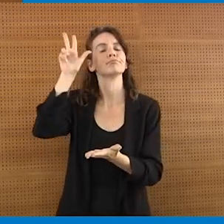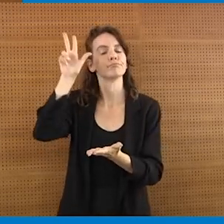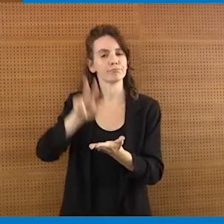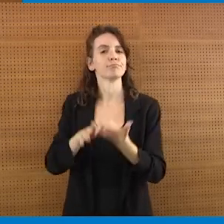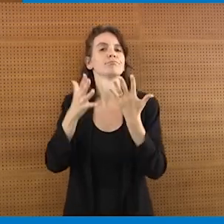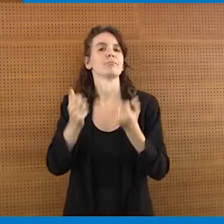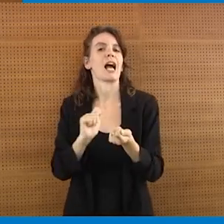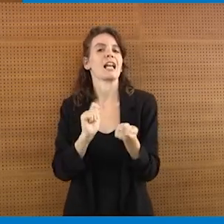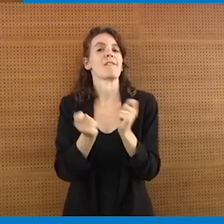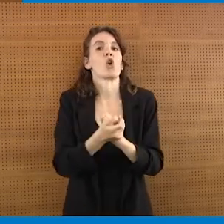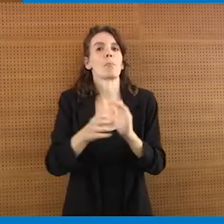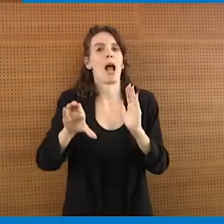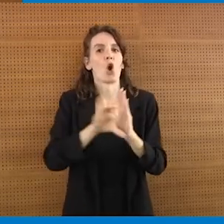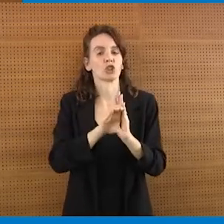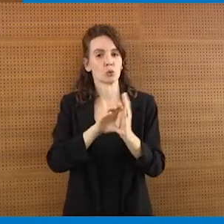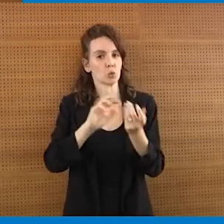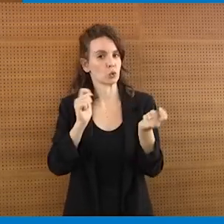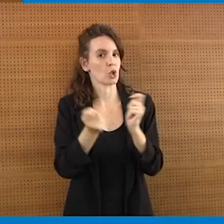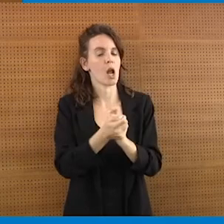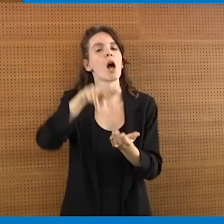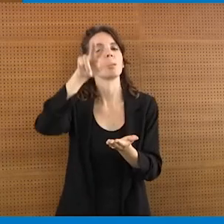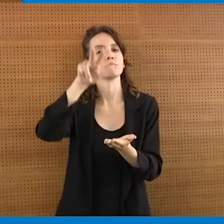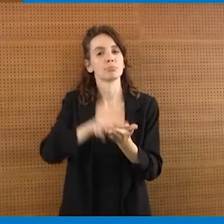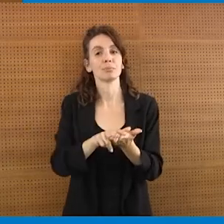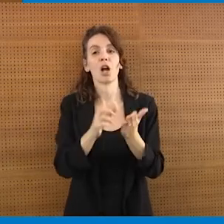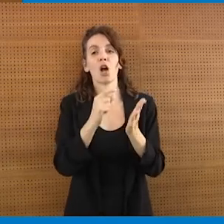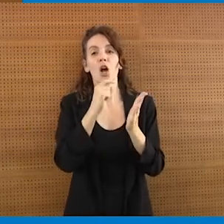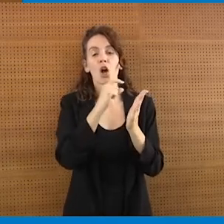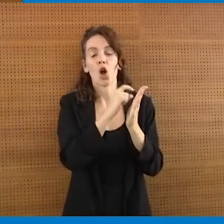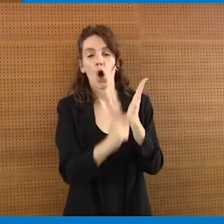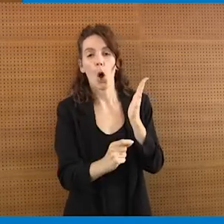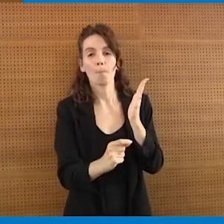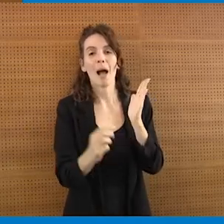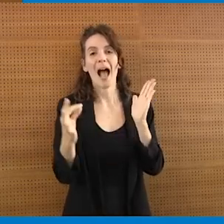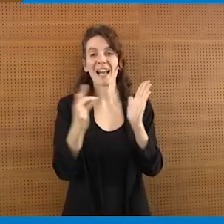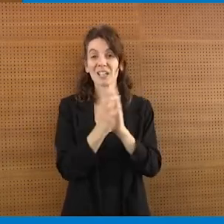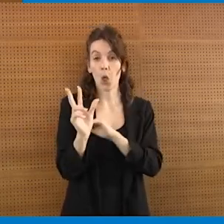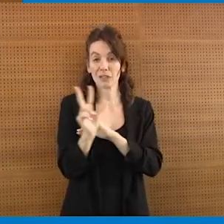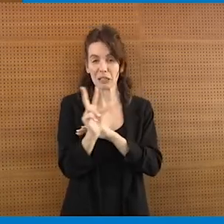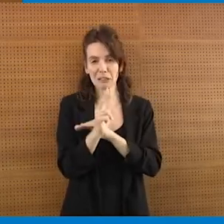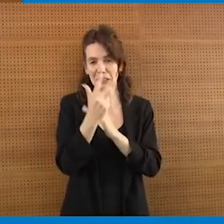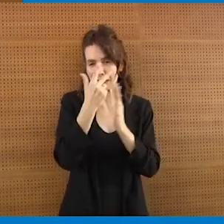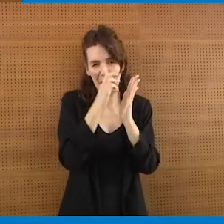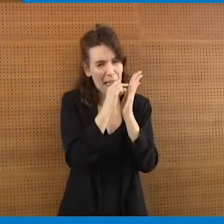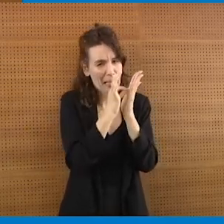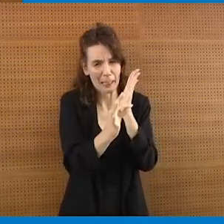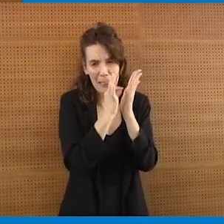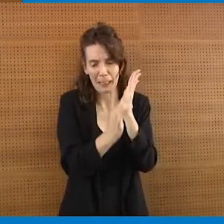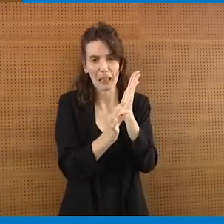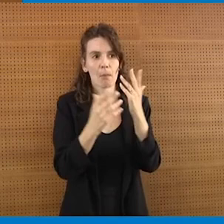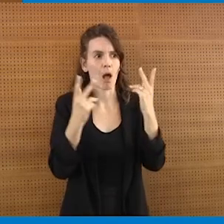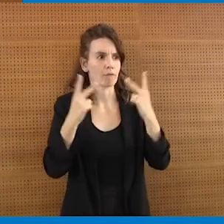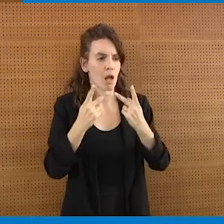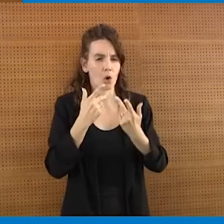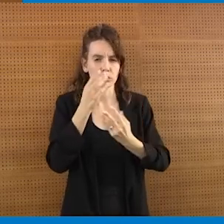costituzionale, quindi abbiamo un nuovo comma all'articolo 33 e quindi quelle tre righe veramente pregnanti di significato, ossia